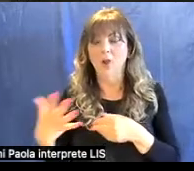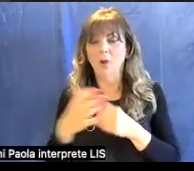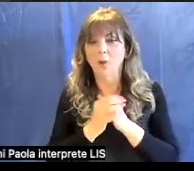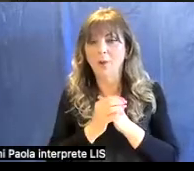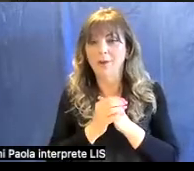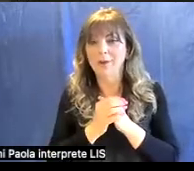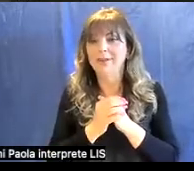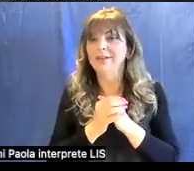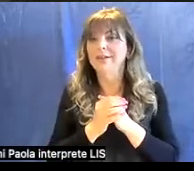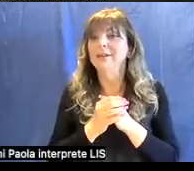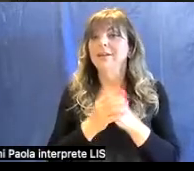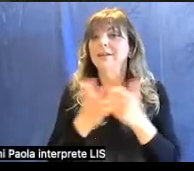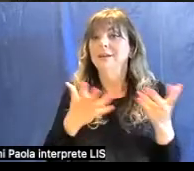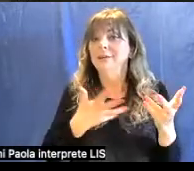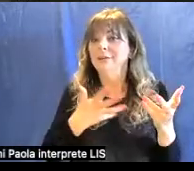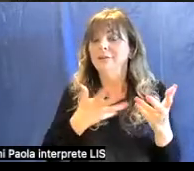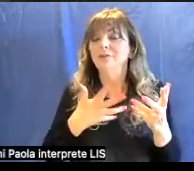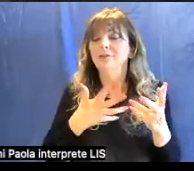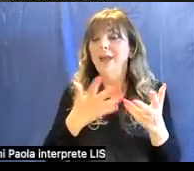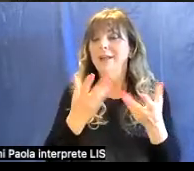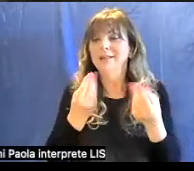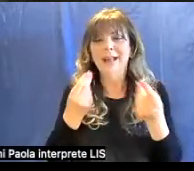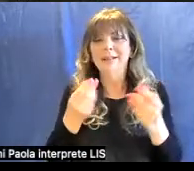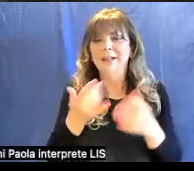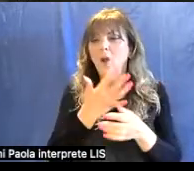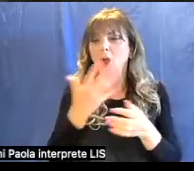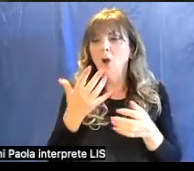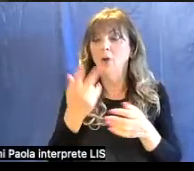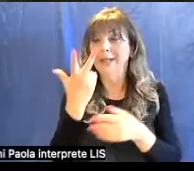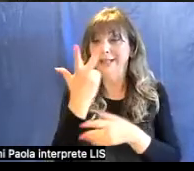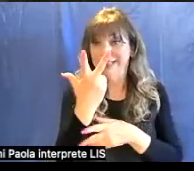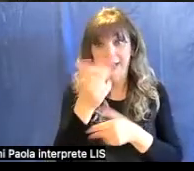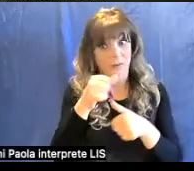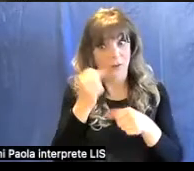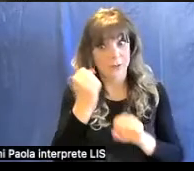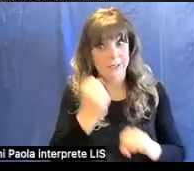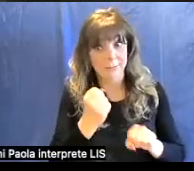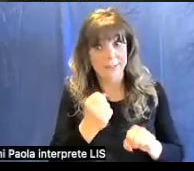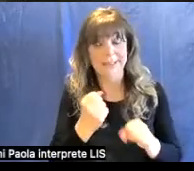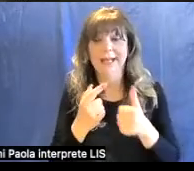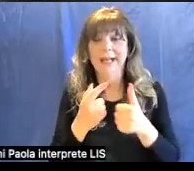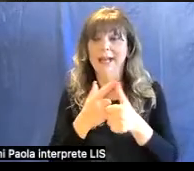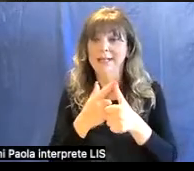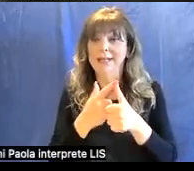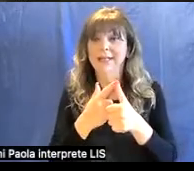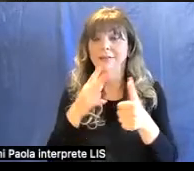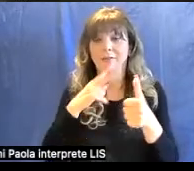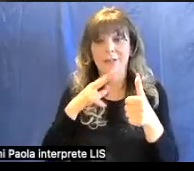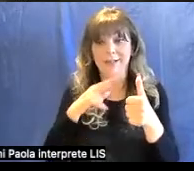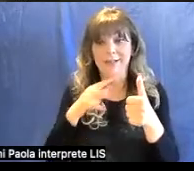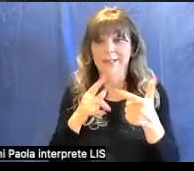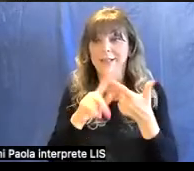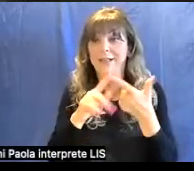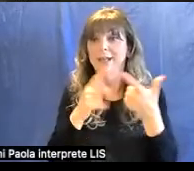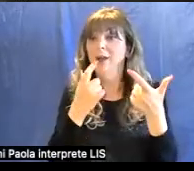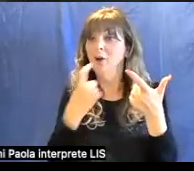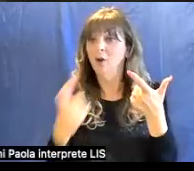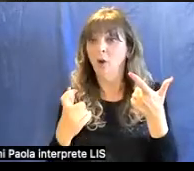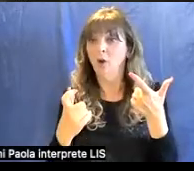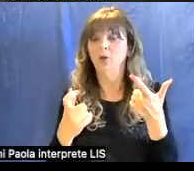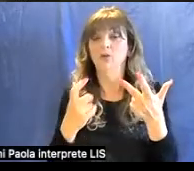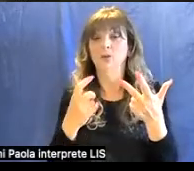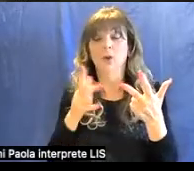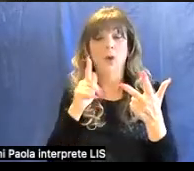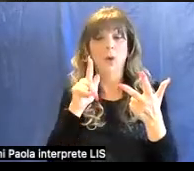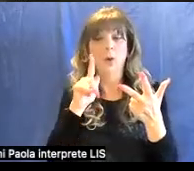miscela in proporzioni variabili dei tre colori fondamentali che sono il verde, il rosso e